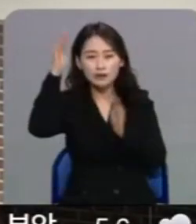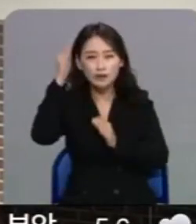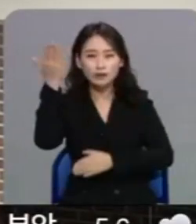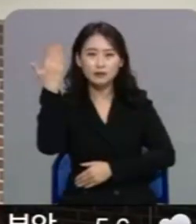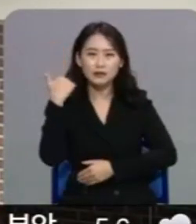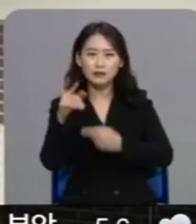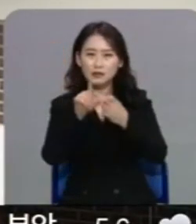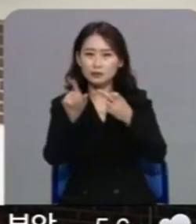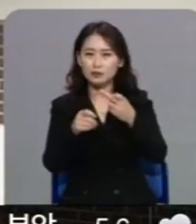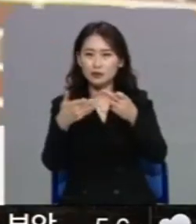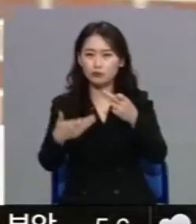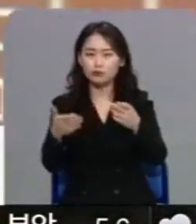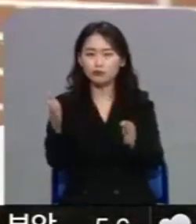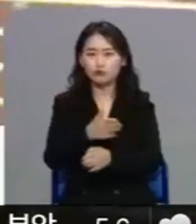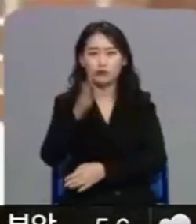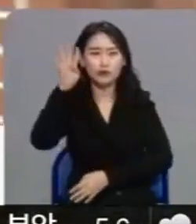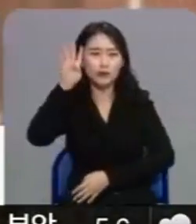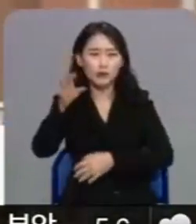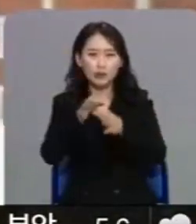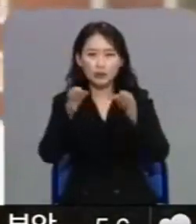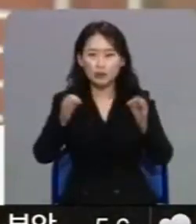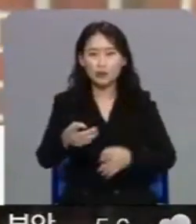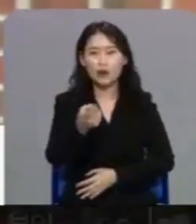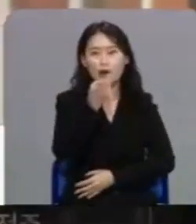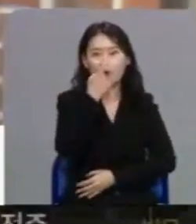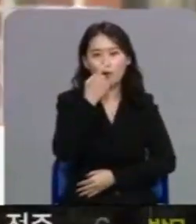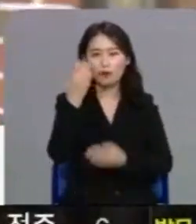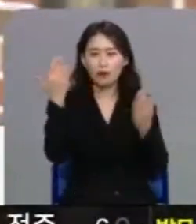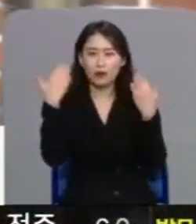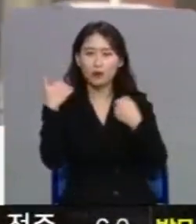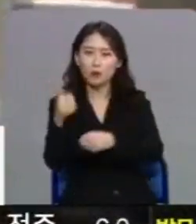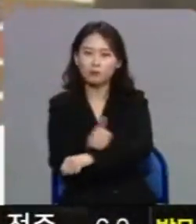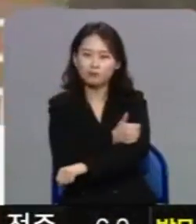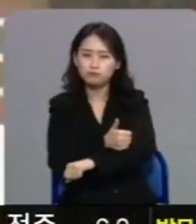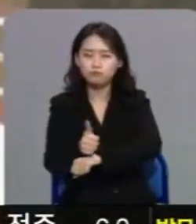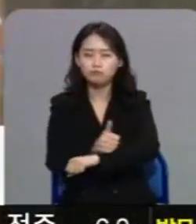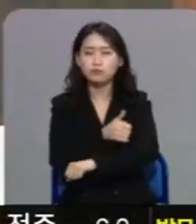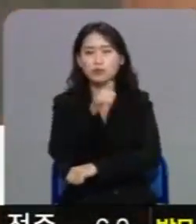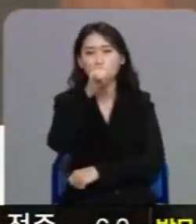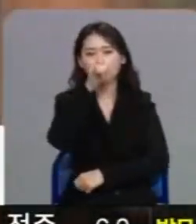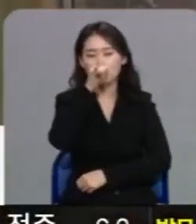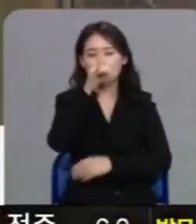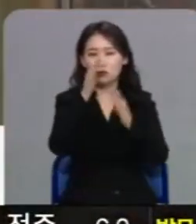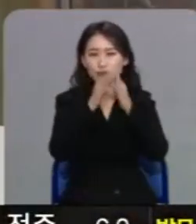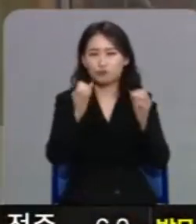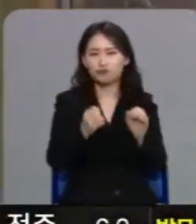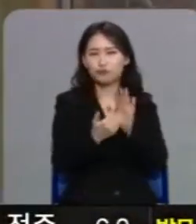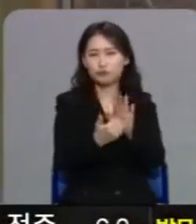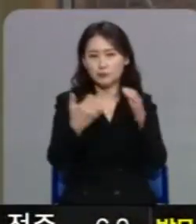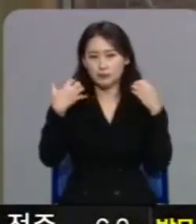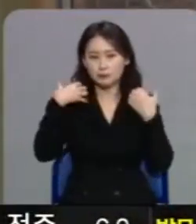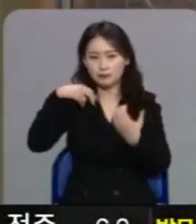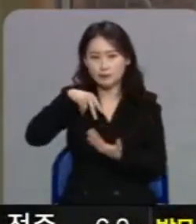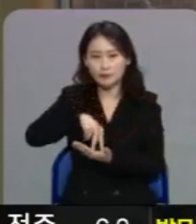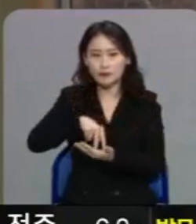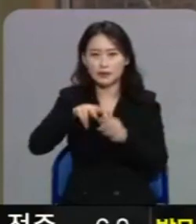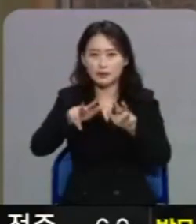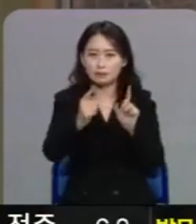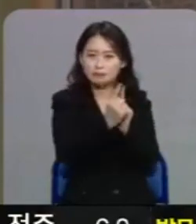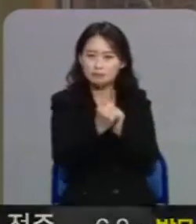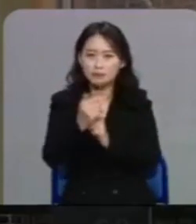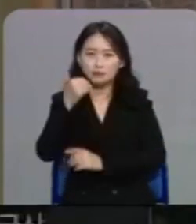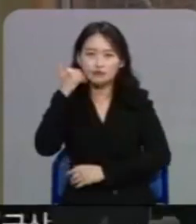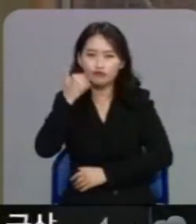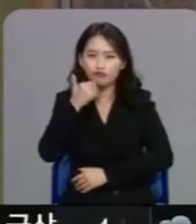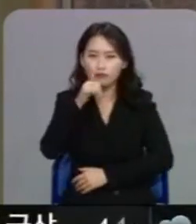19일부터 나흘 동안 학원과 학교를 다닌 것으로 파악됐습니다. 전랍도 방역당국은 현재 접촉자를 중심으로 코로나19 검사를